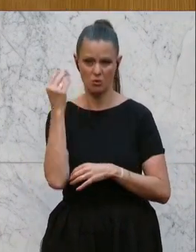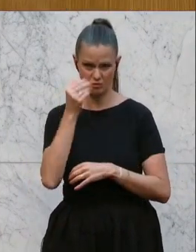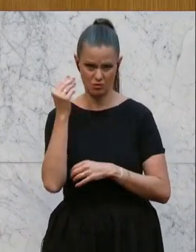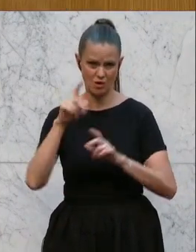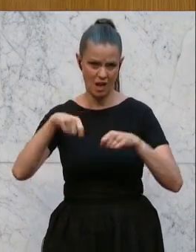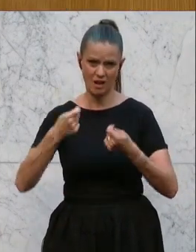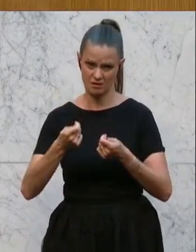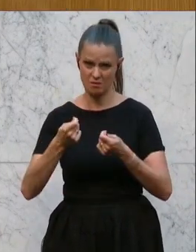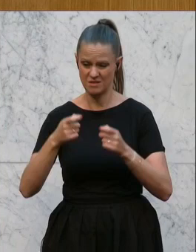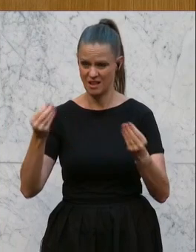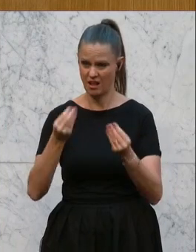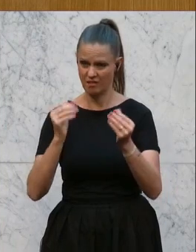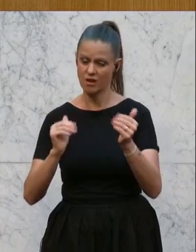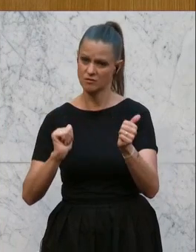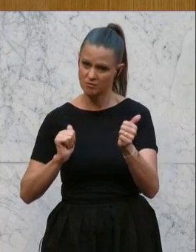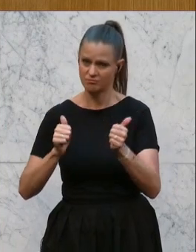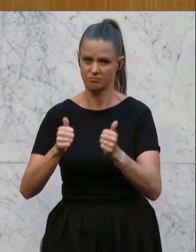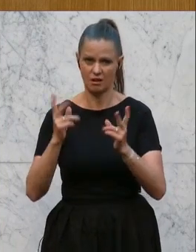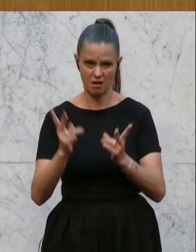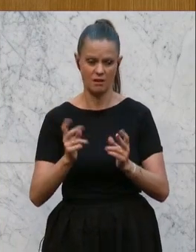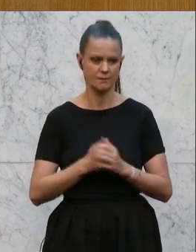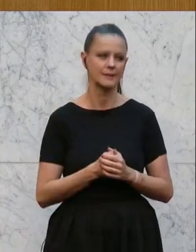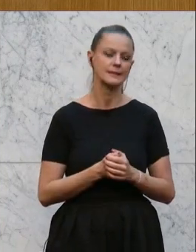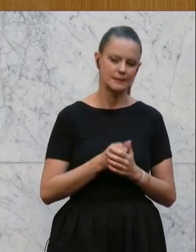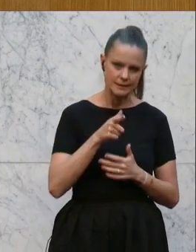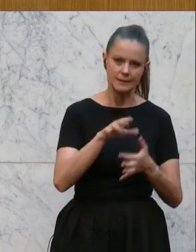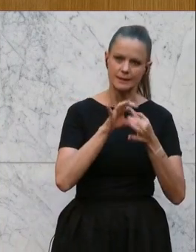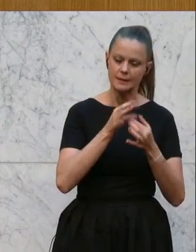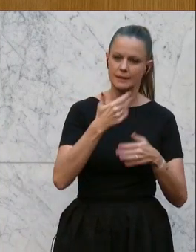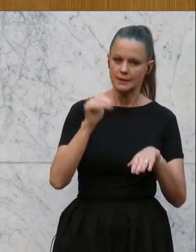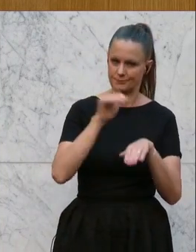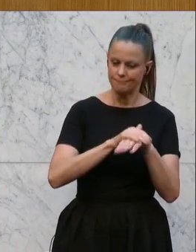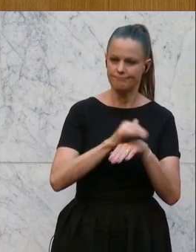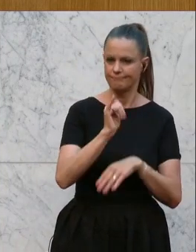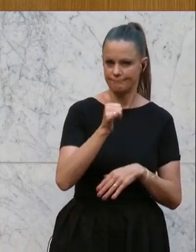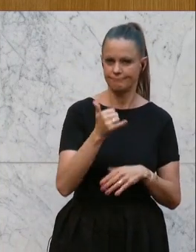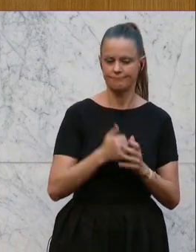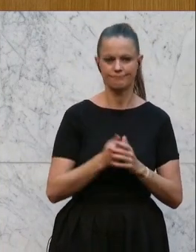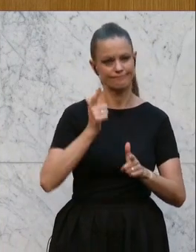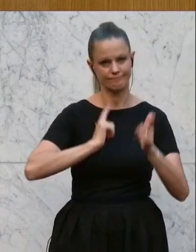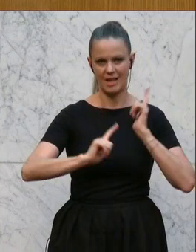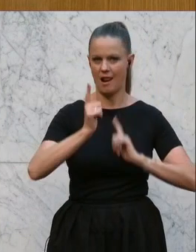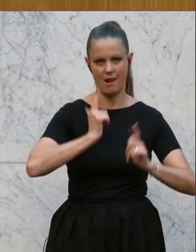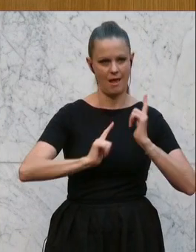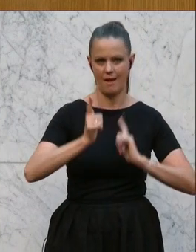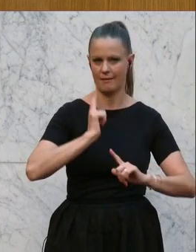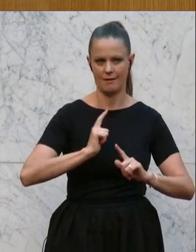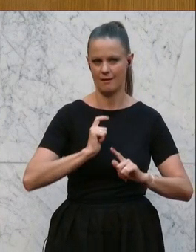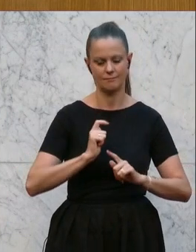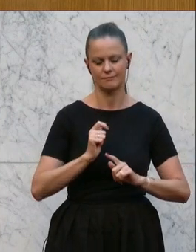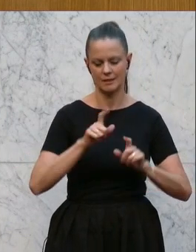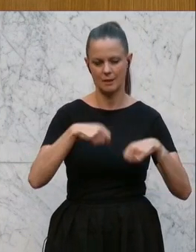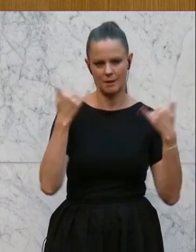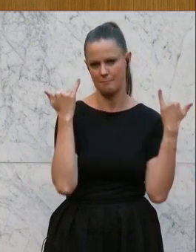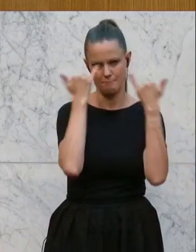Ja, was das angeht, haben wir leider feststellen müssen, dass es hier leider einiges an Missverständnissen